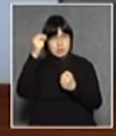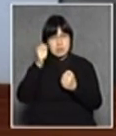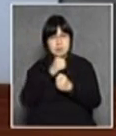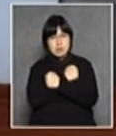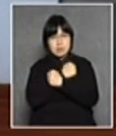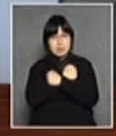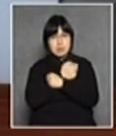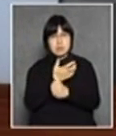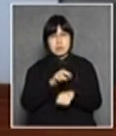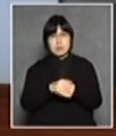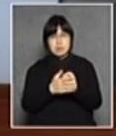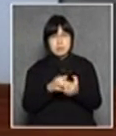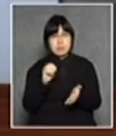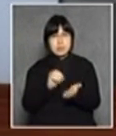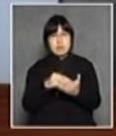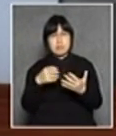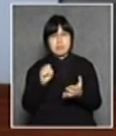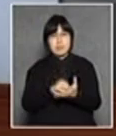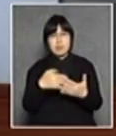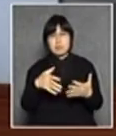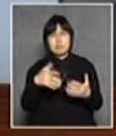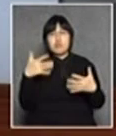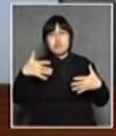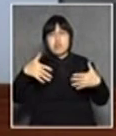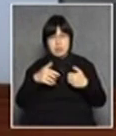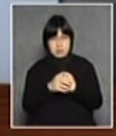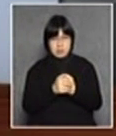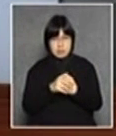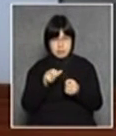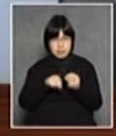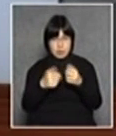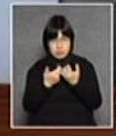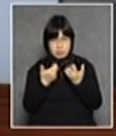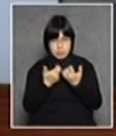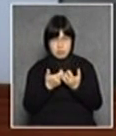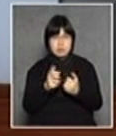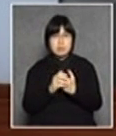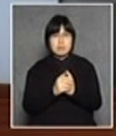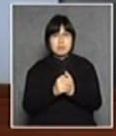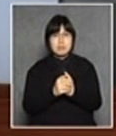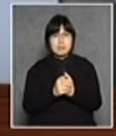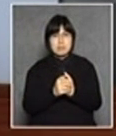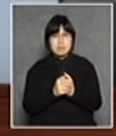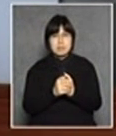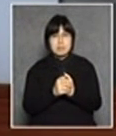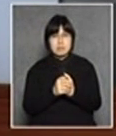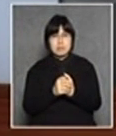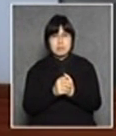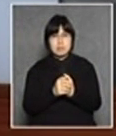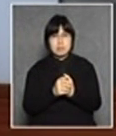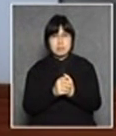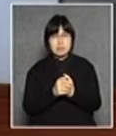大家這個世界要整定就搞定了所以科學和數學本身都是對於